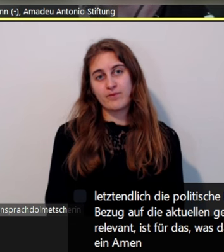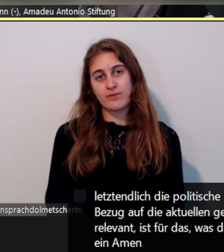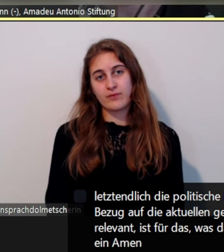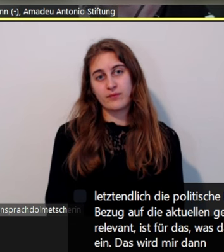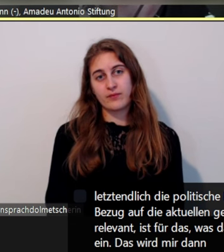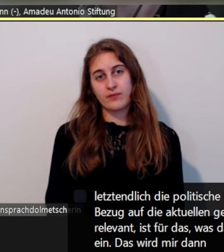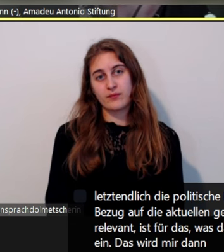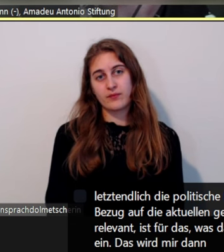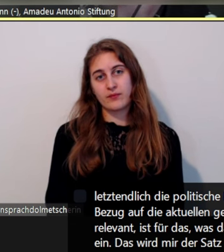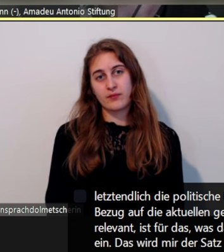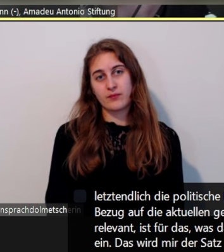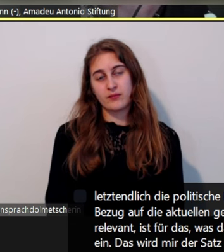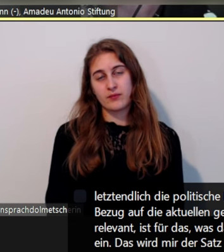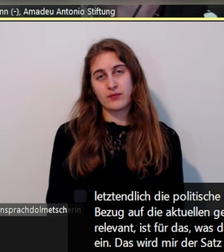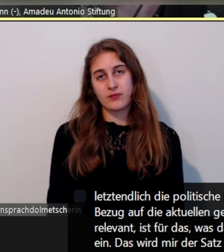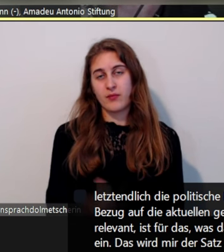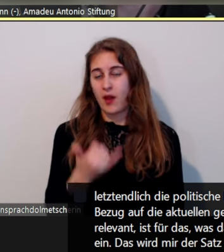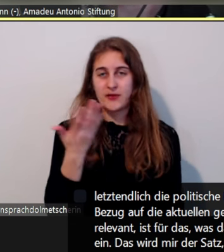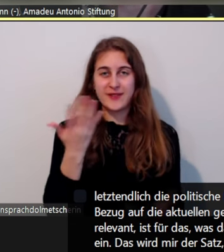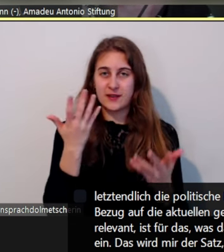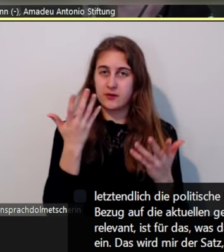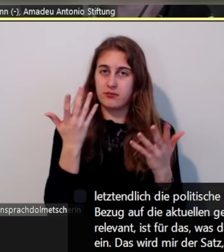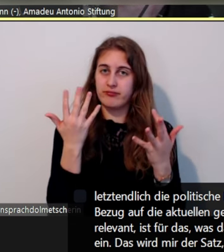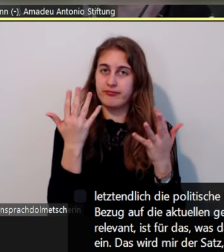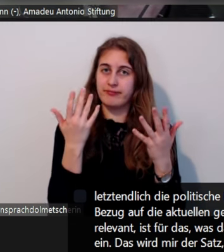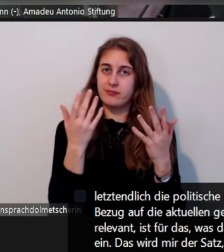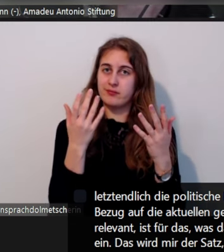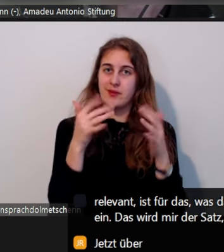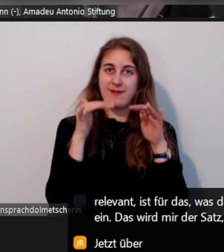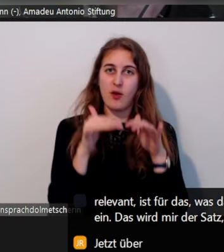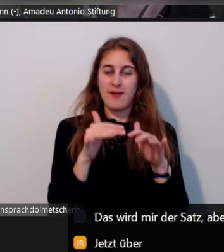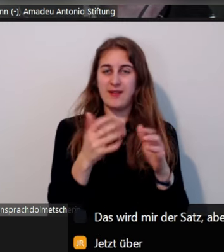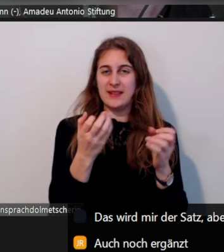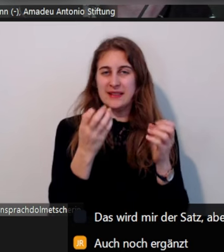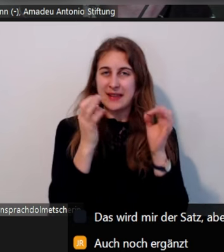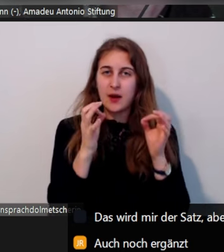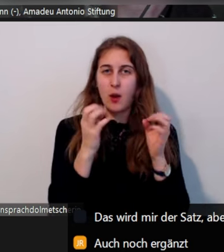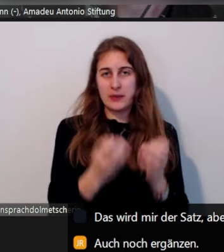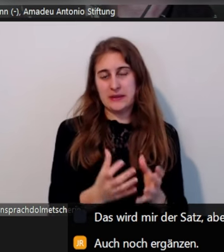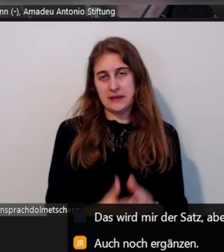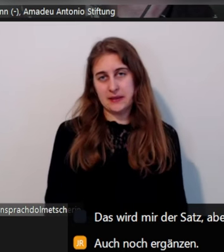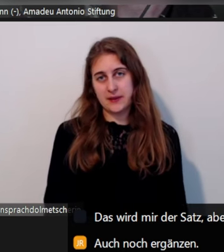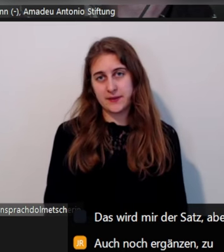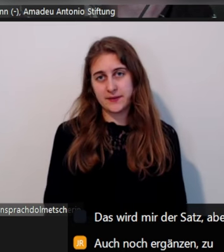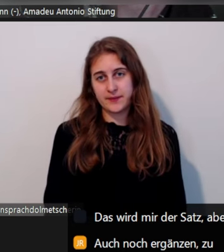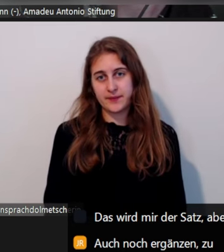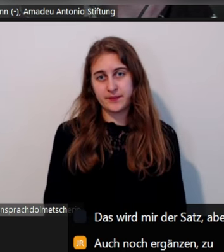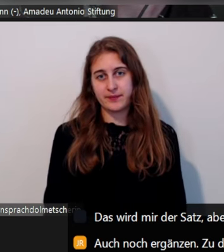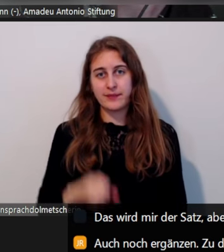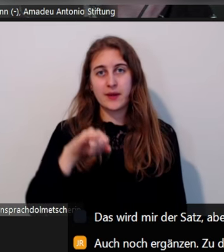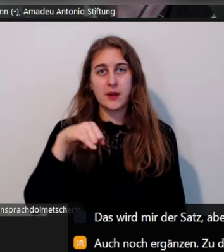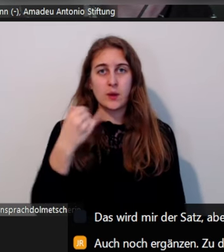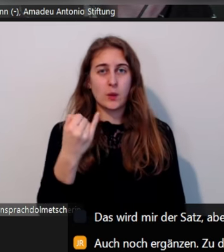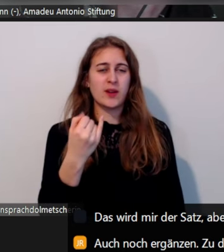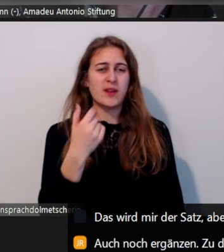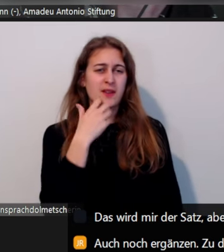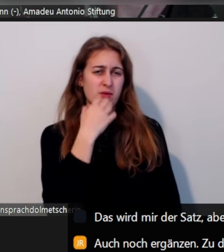Das fehlt mir der Satz an, aber können wir auch noch. Ich würde sogar auch noch ergänzen zu dem Vorteil.